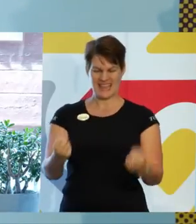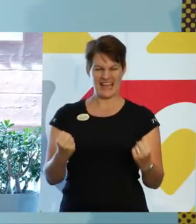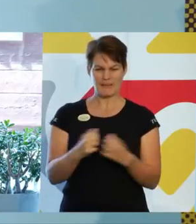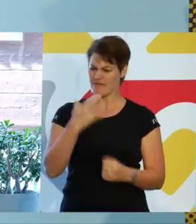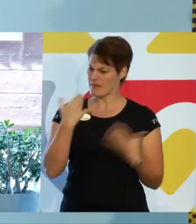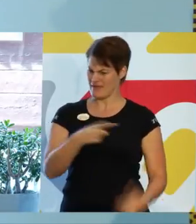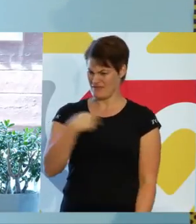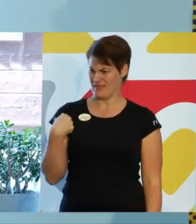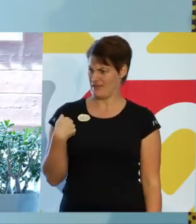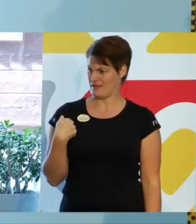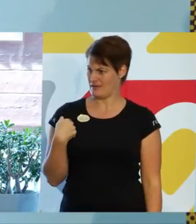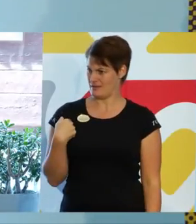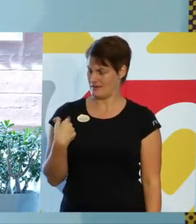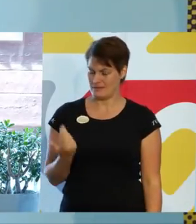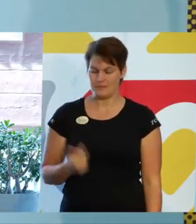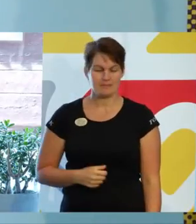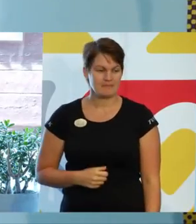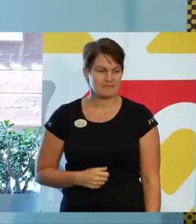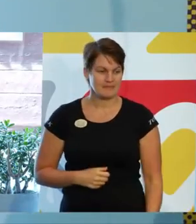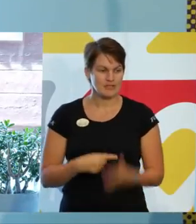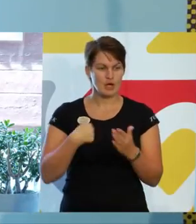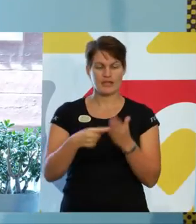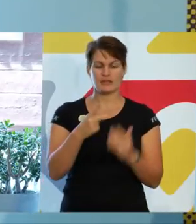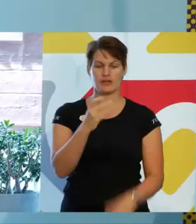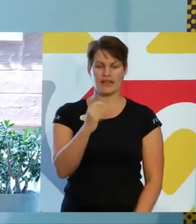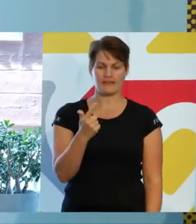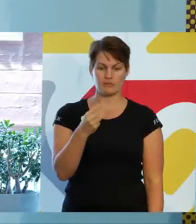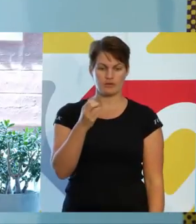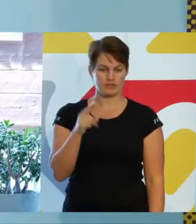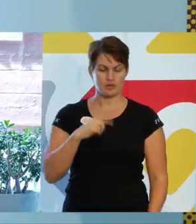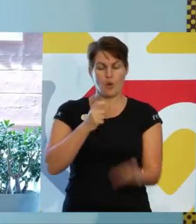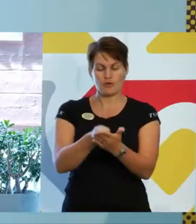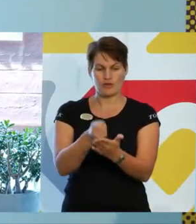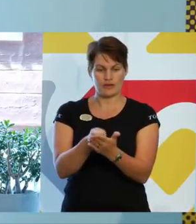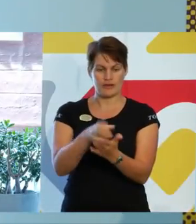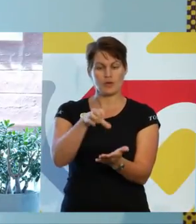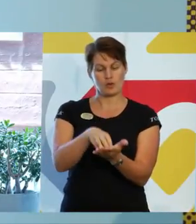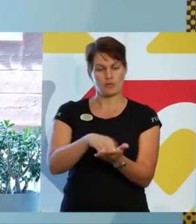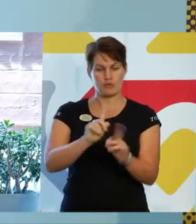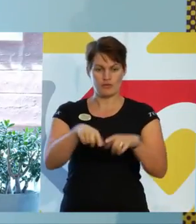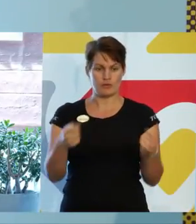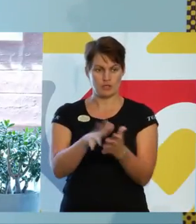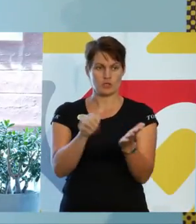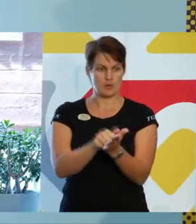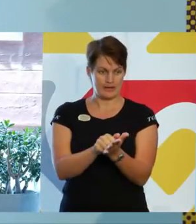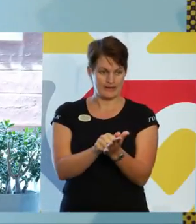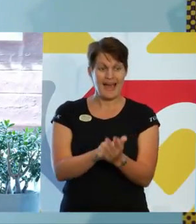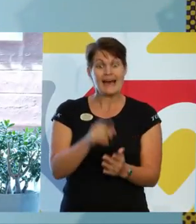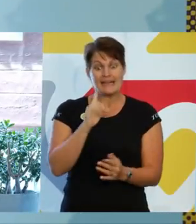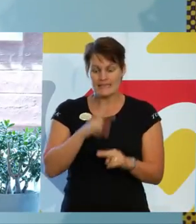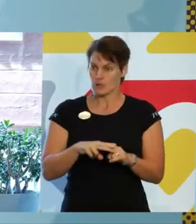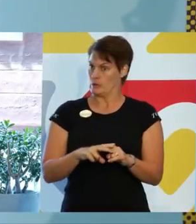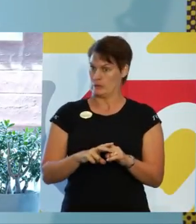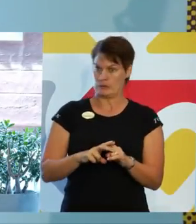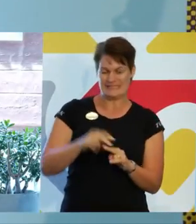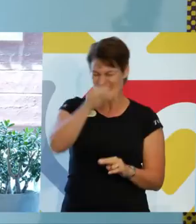vilka är vi? Jag heter Kent Mortensson och är ordförande i kommunförbundet Skåne. Det är alltid en utmaning att vara